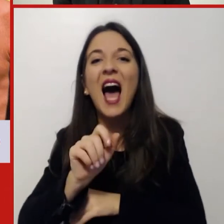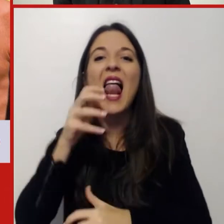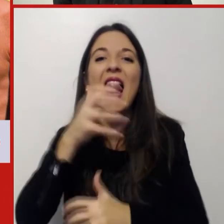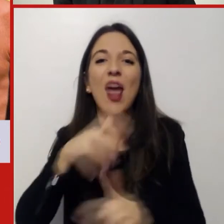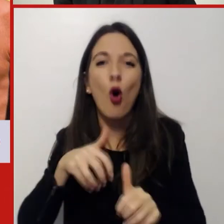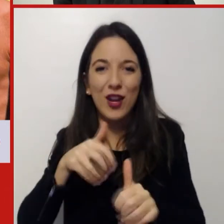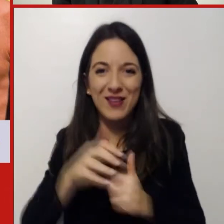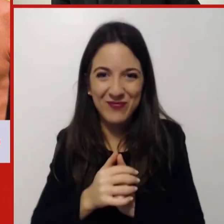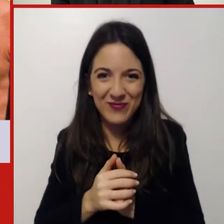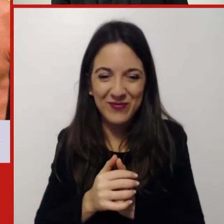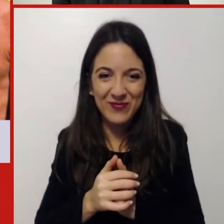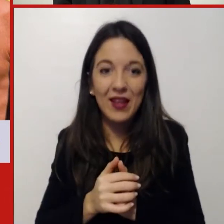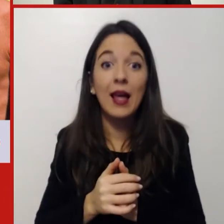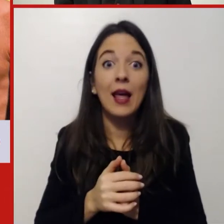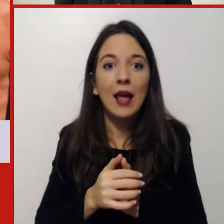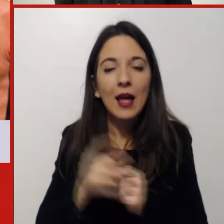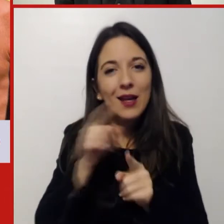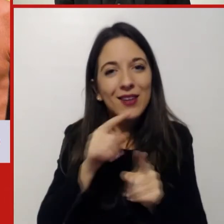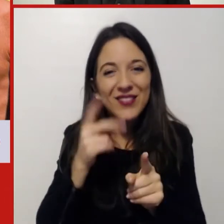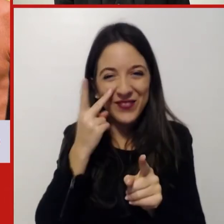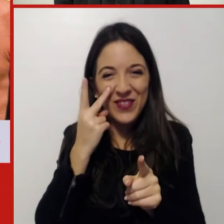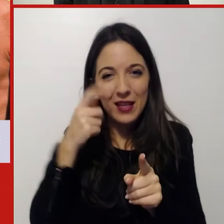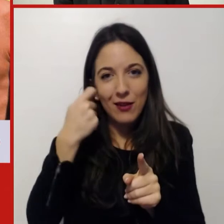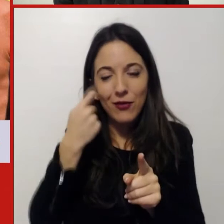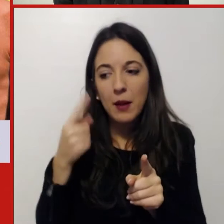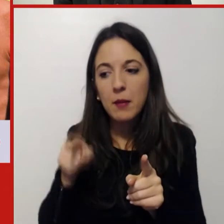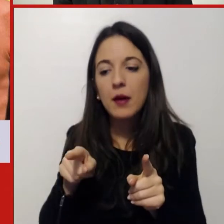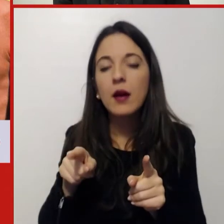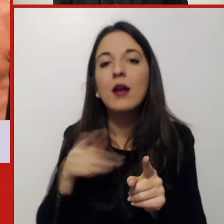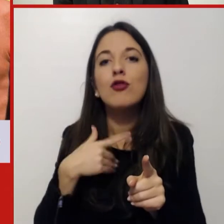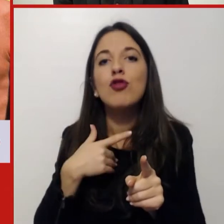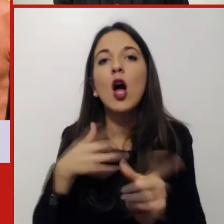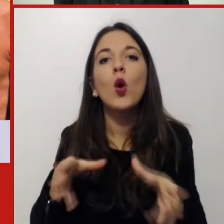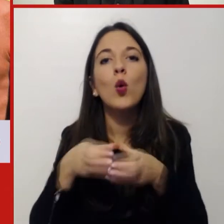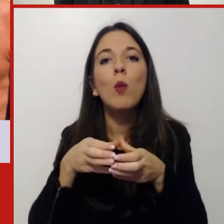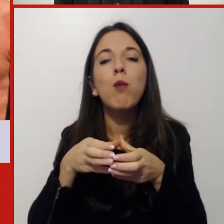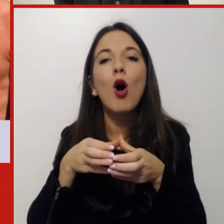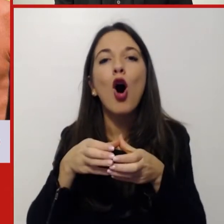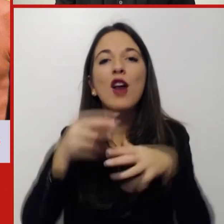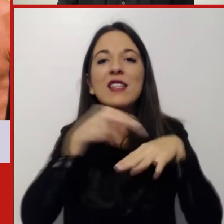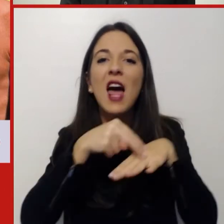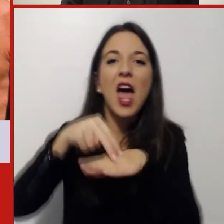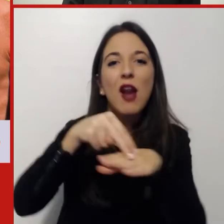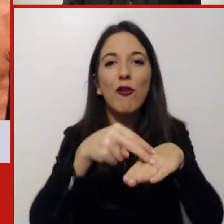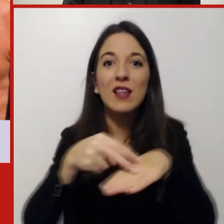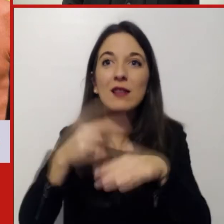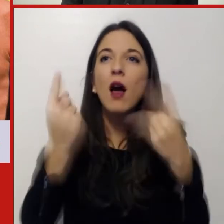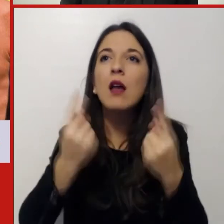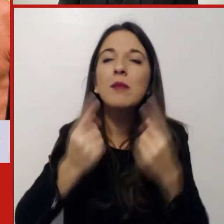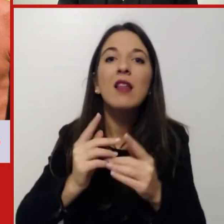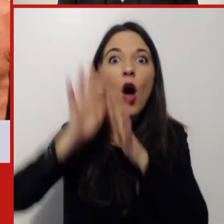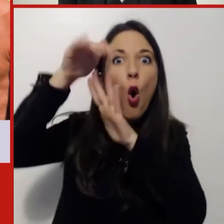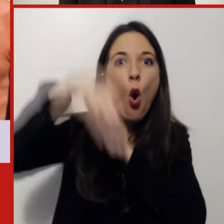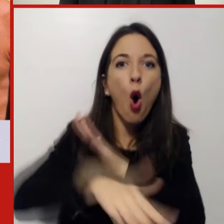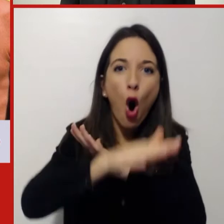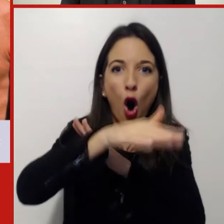surfisti su una spiaggia della California che aspetta, tende la grande onda, ci